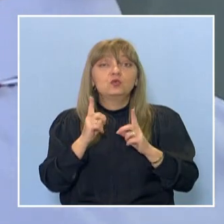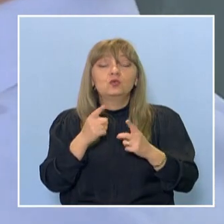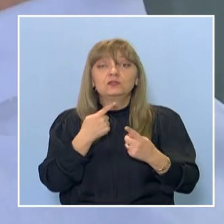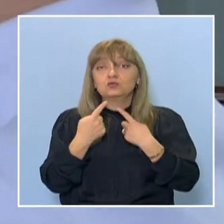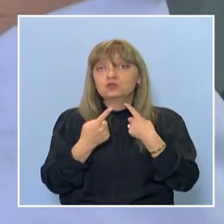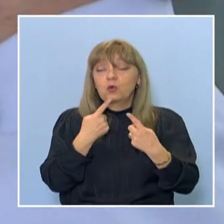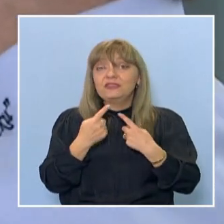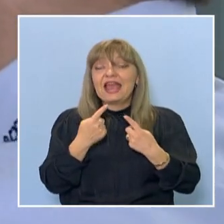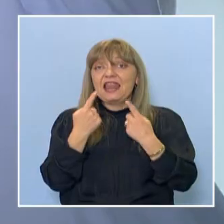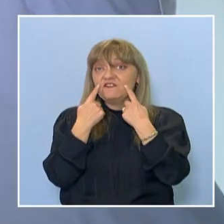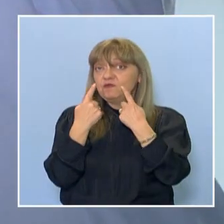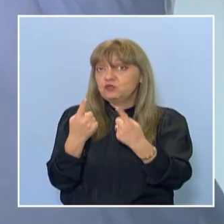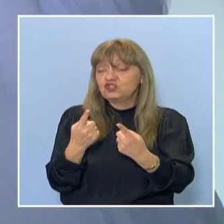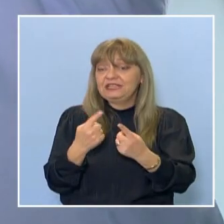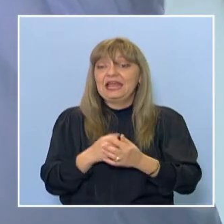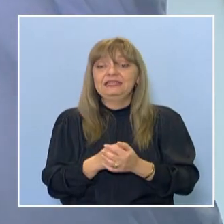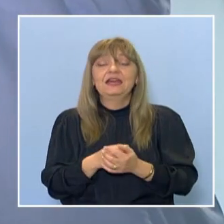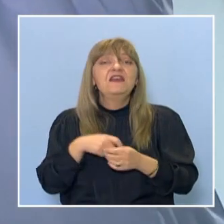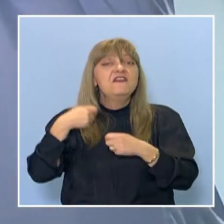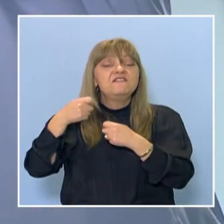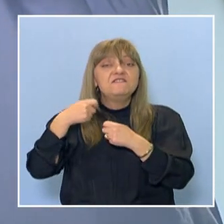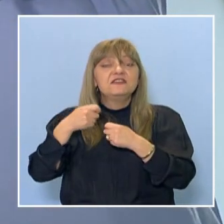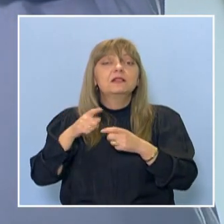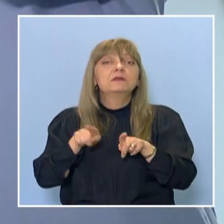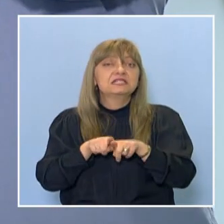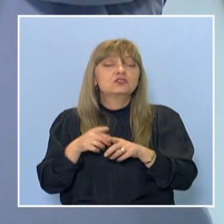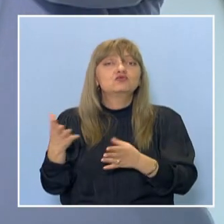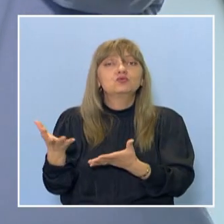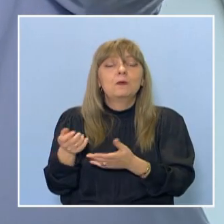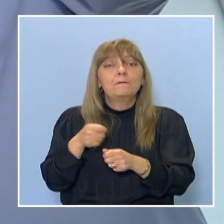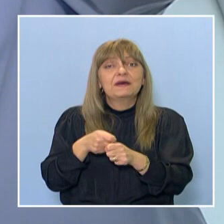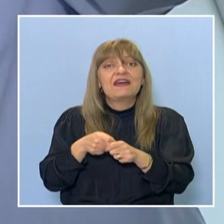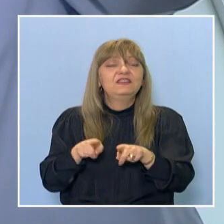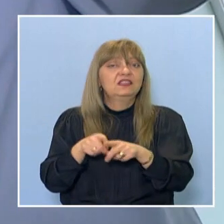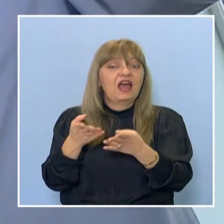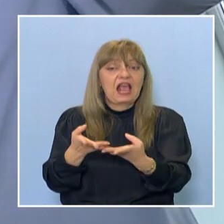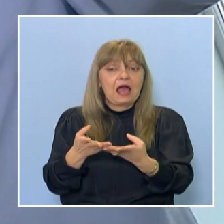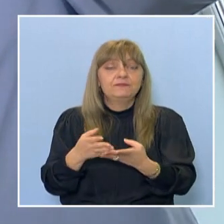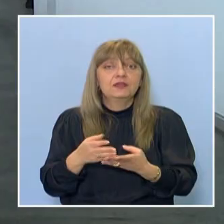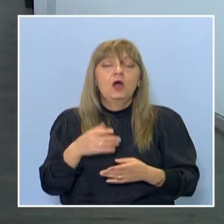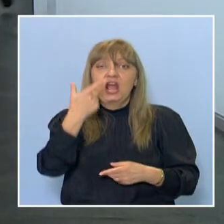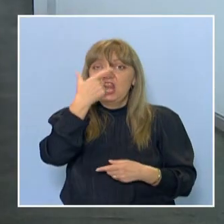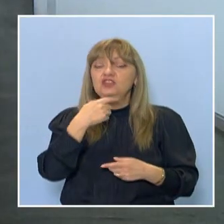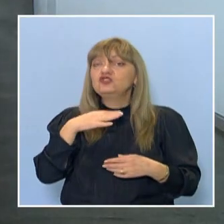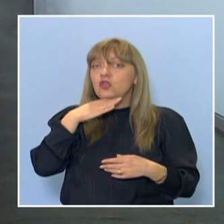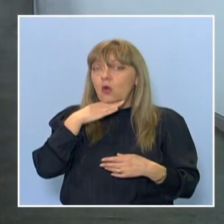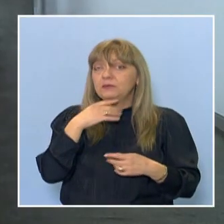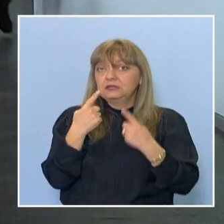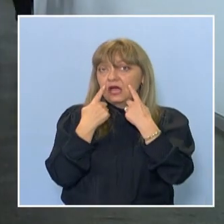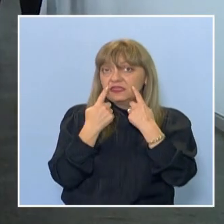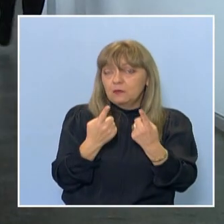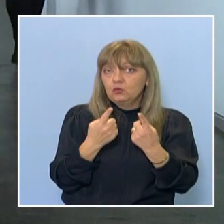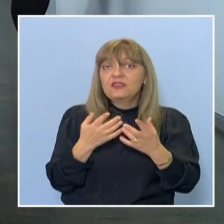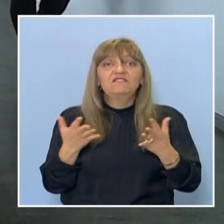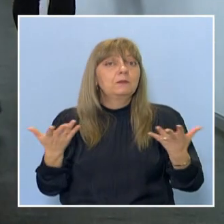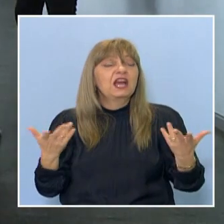вижда всеки ден край себе си. Сюжетите за филма също намира по този начин. Отличен опет наблюдавам кои са проблемите и ги